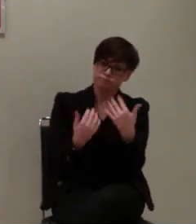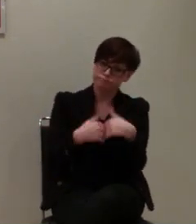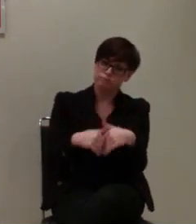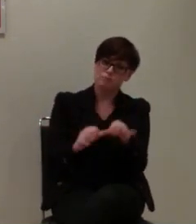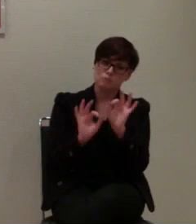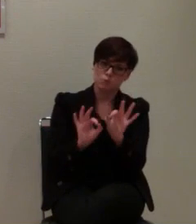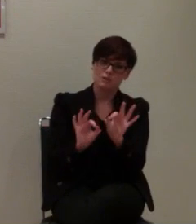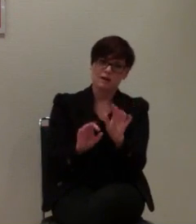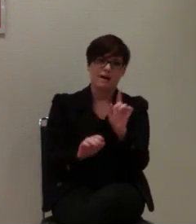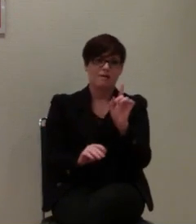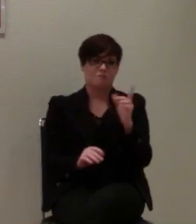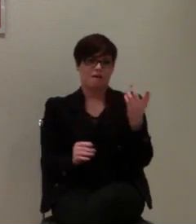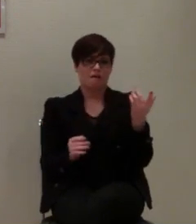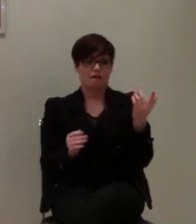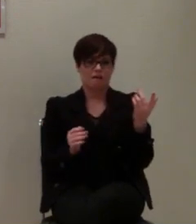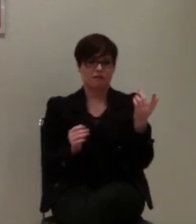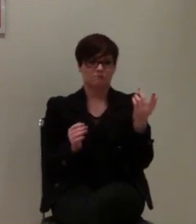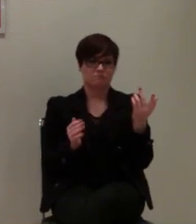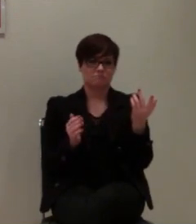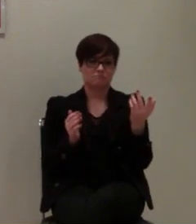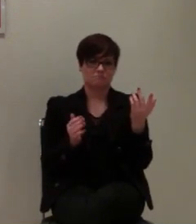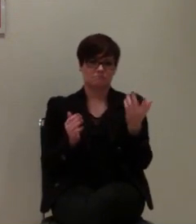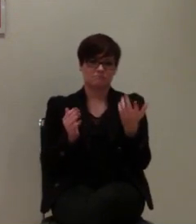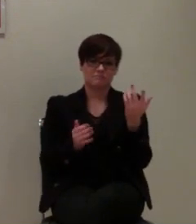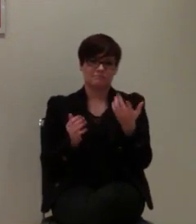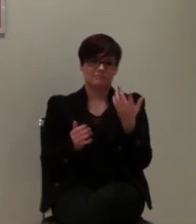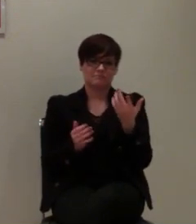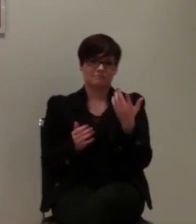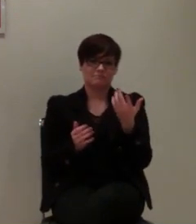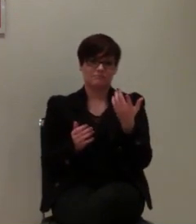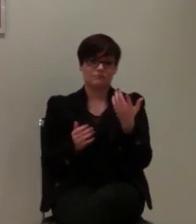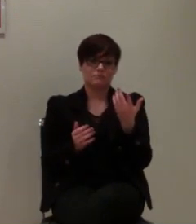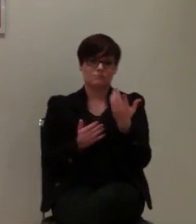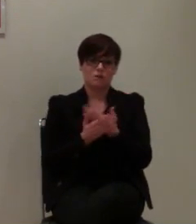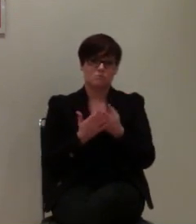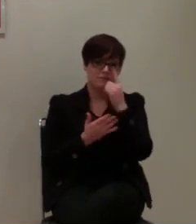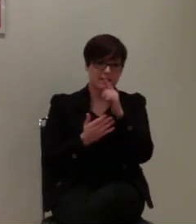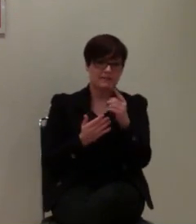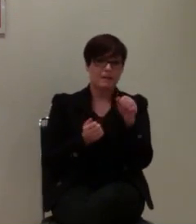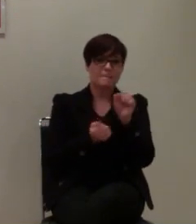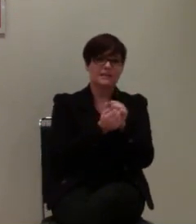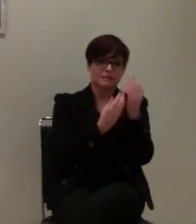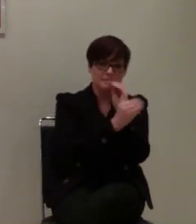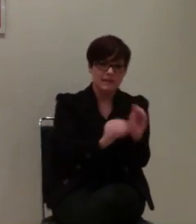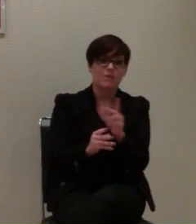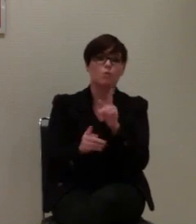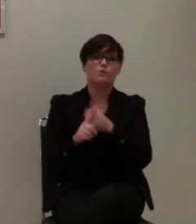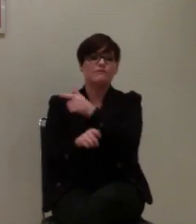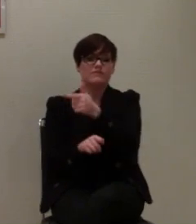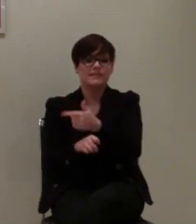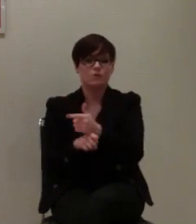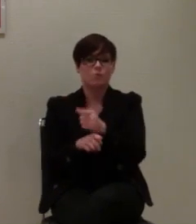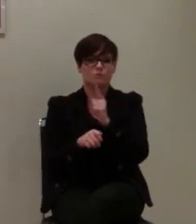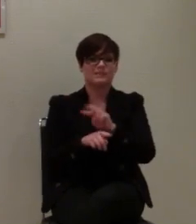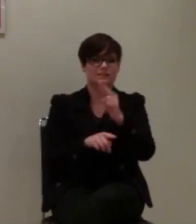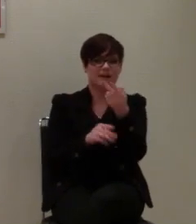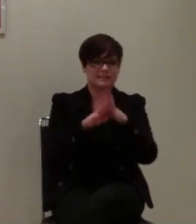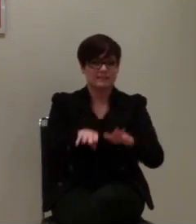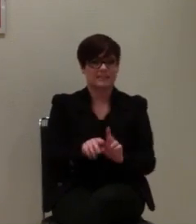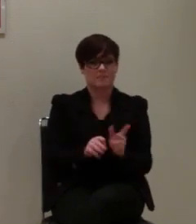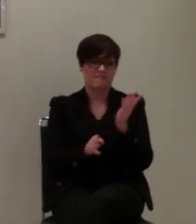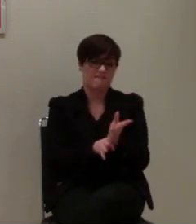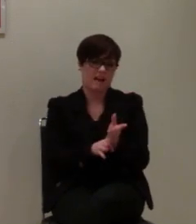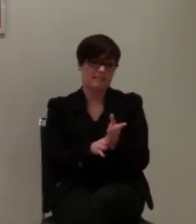Der Punkt ist, die Pressemitteilung mit dem Video müsste am 2. Dezember fertig sein und